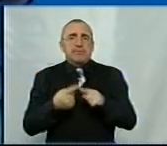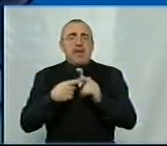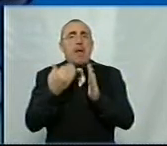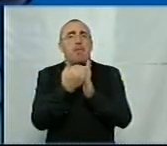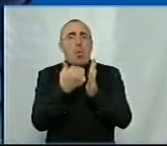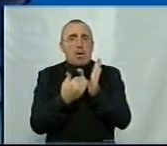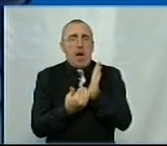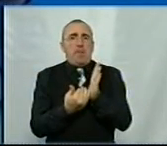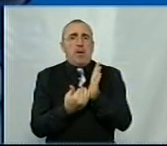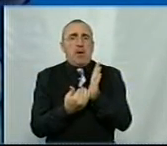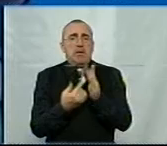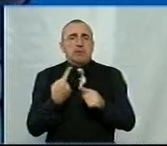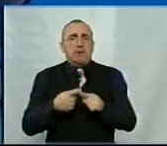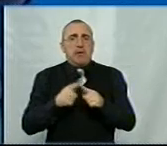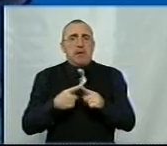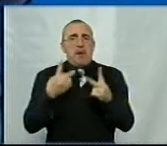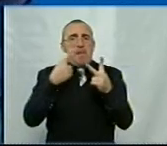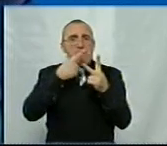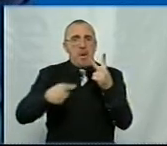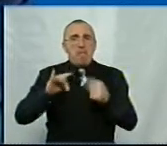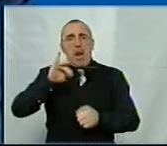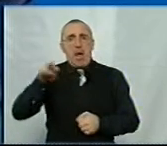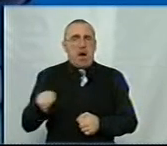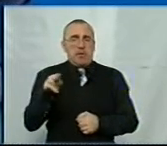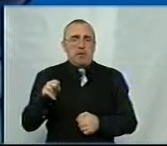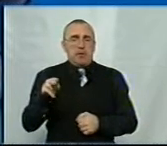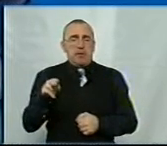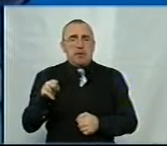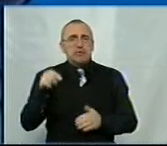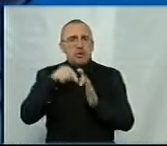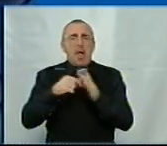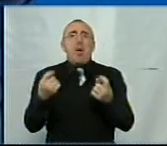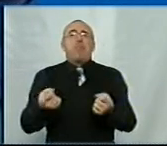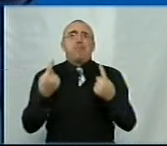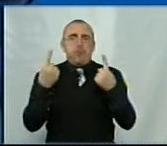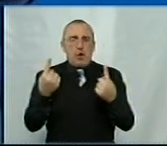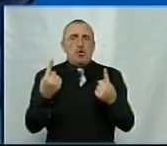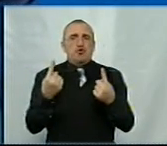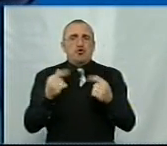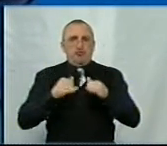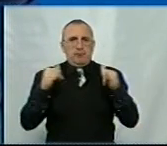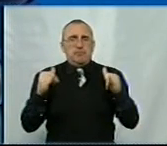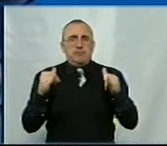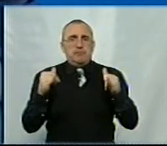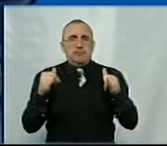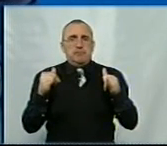Програми – це і півтора мільярда, це значно більше. Це і